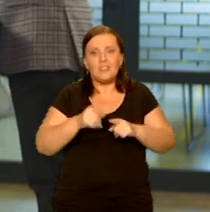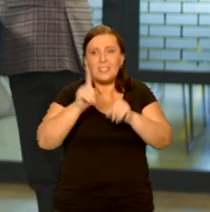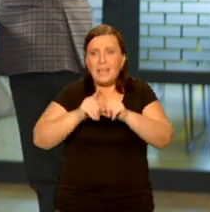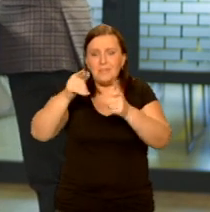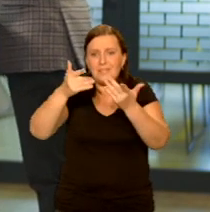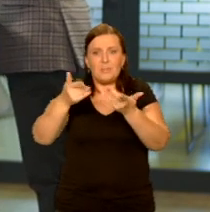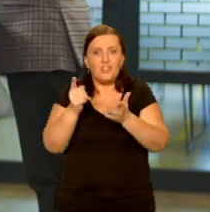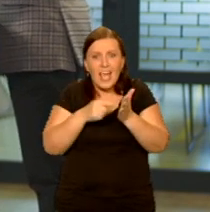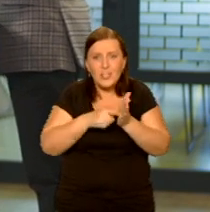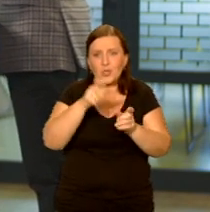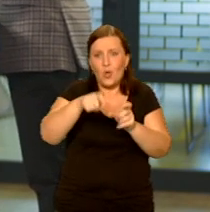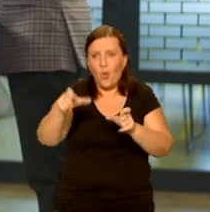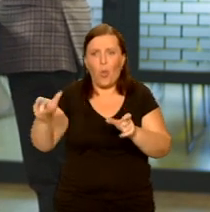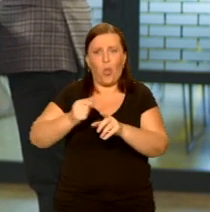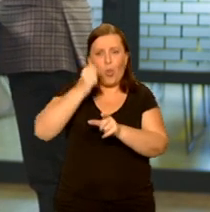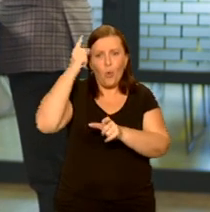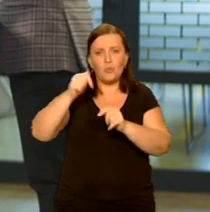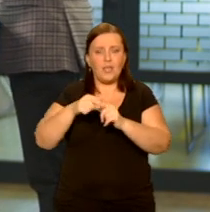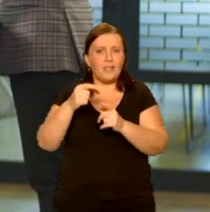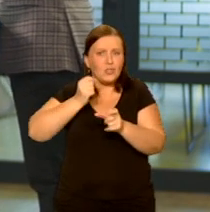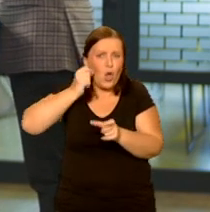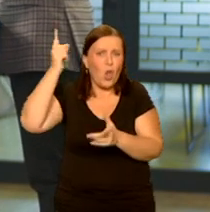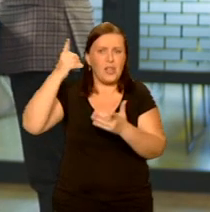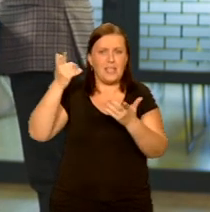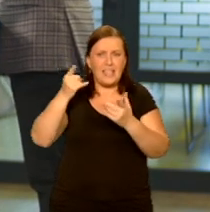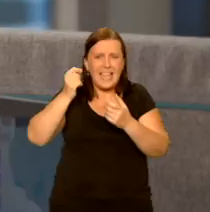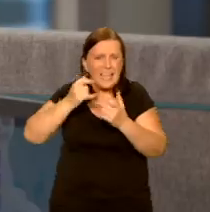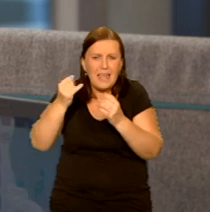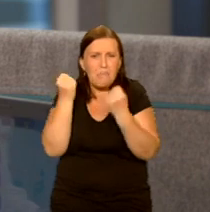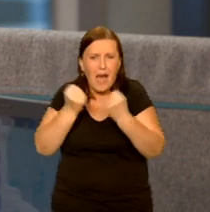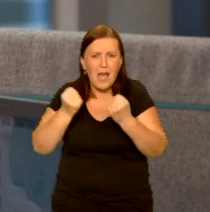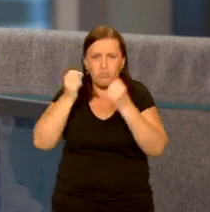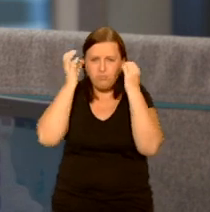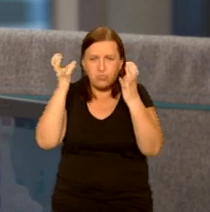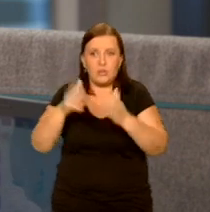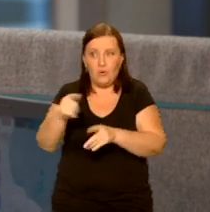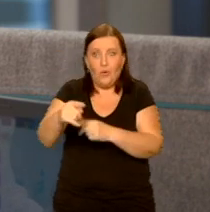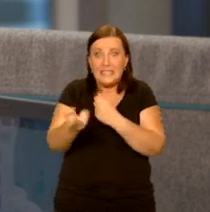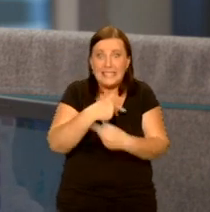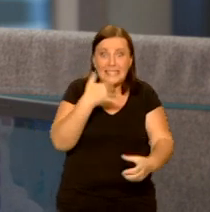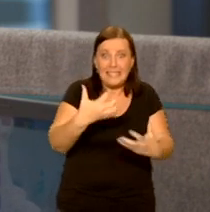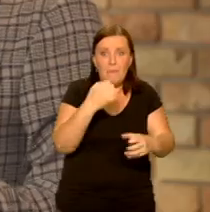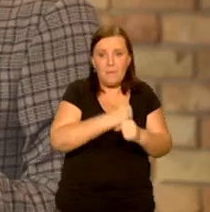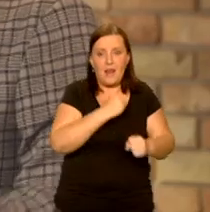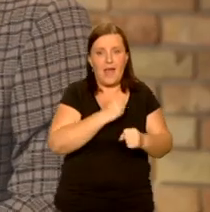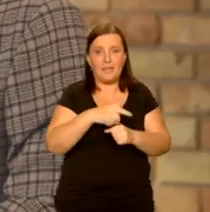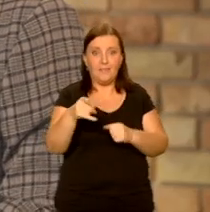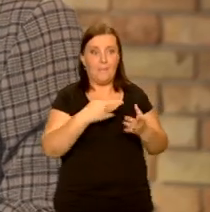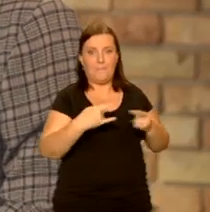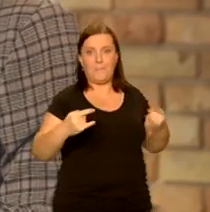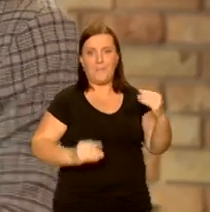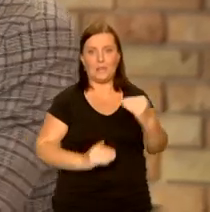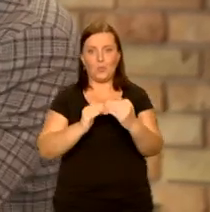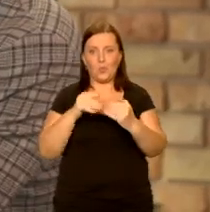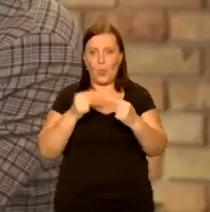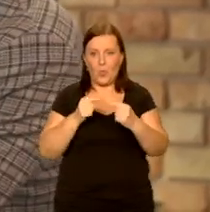inteligentni, którzy gdzieś tam są zamknięci w domach, a mogliby tak naprawdę przyjść do pracy i pracować przy takim nowoczesnym właśnie biurku. W maksymalnym